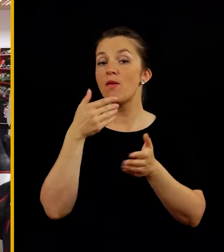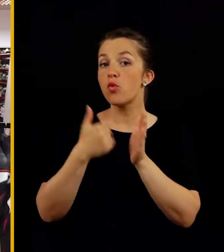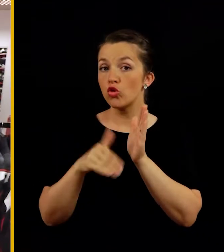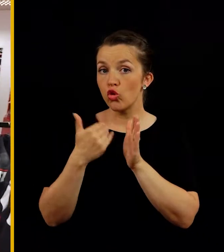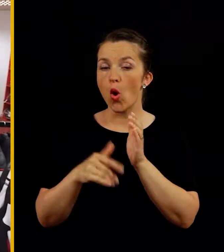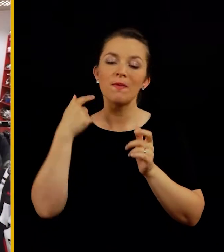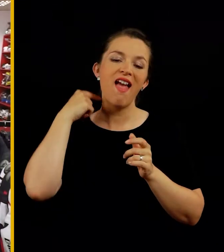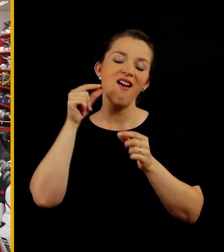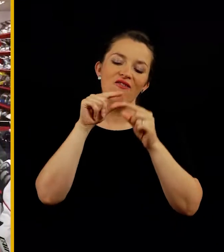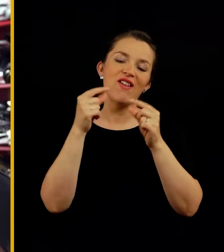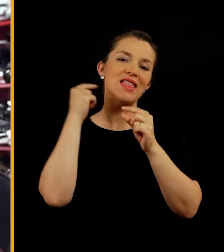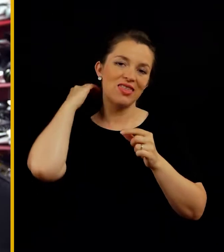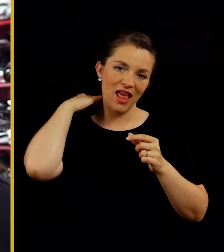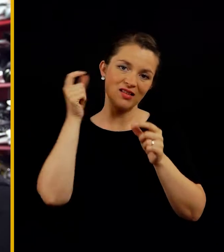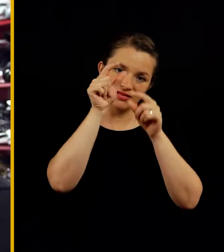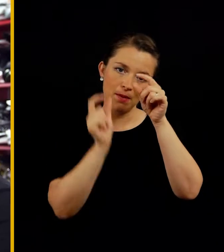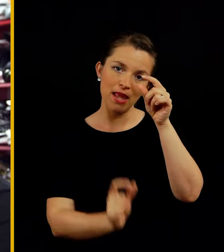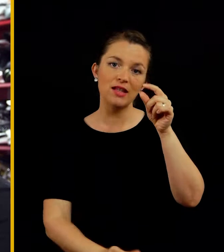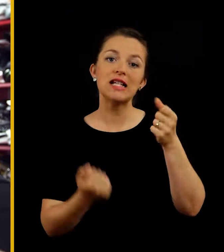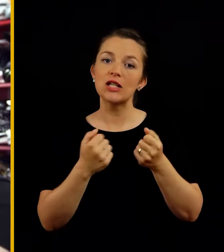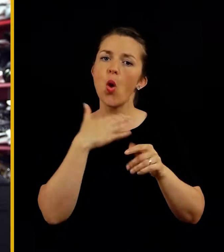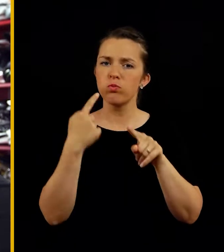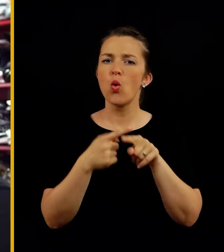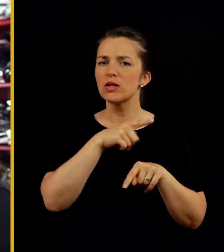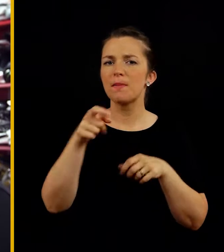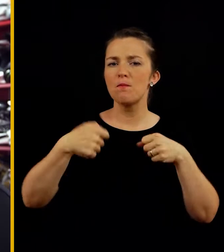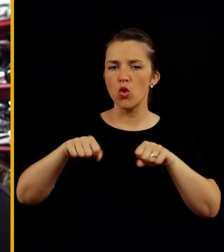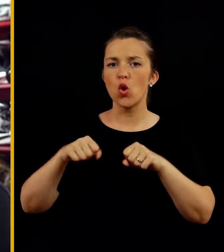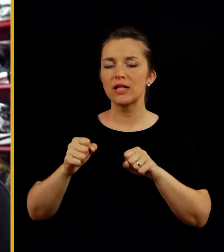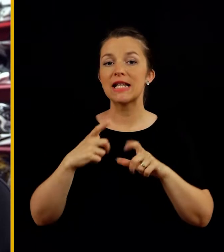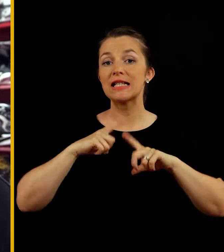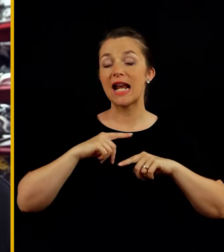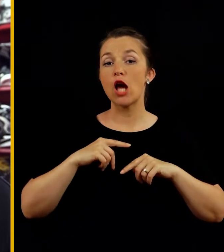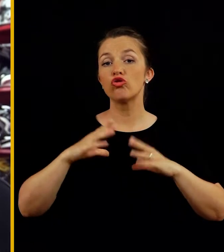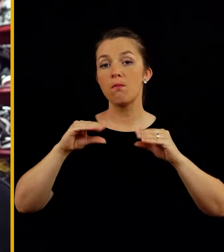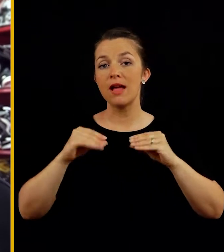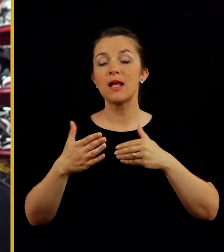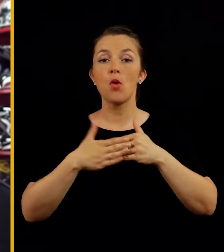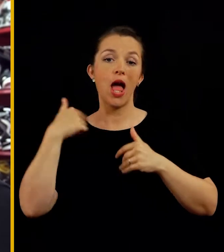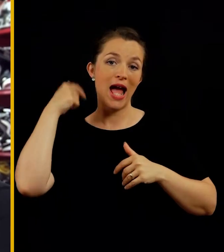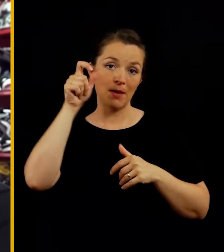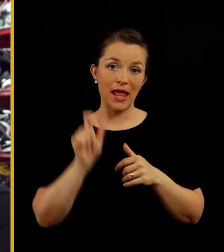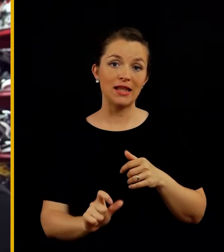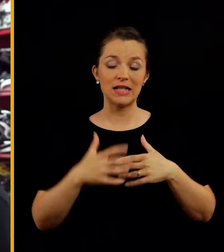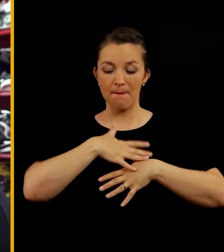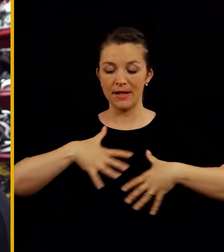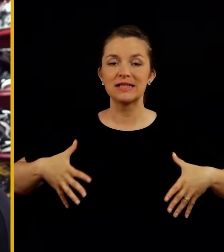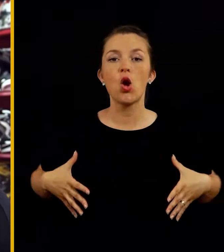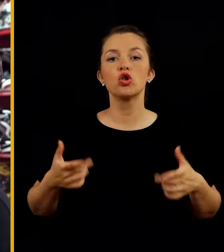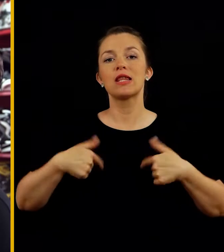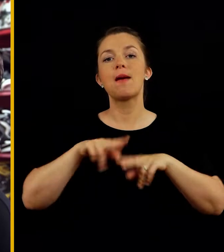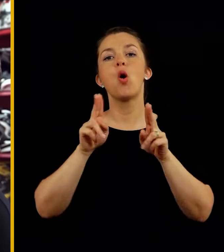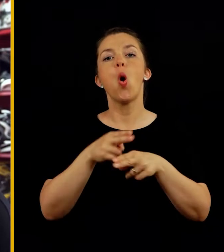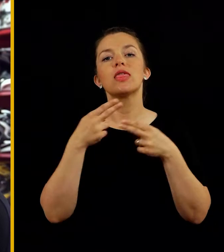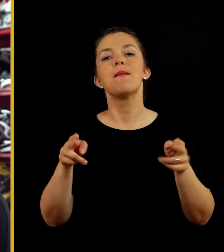desno. Poškodbe vretenc, vratnih vretenc so zelo pogoste pri motoristih. Zračna vlazina poleg hrtenice, poleg